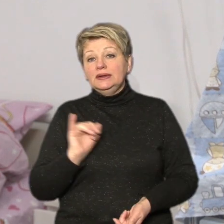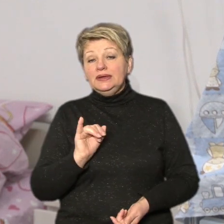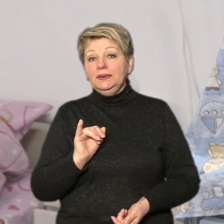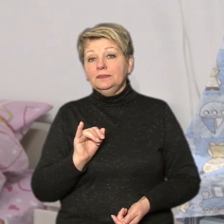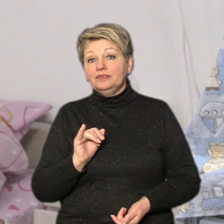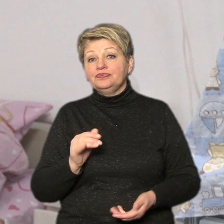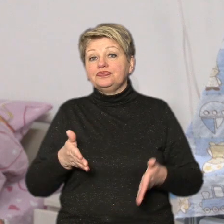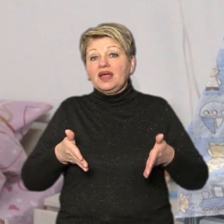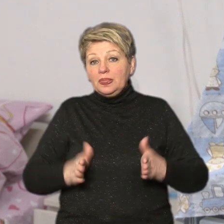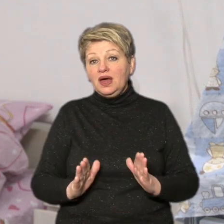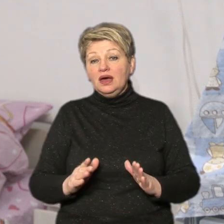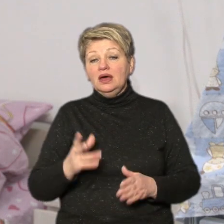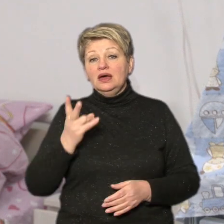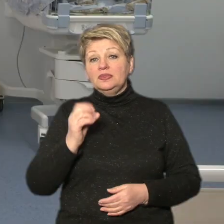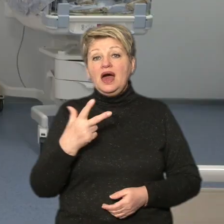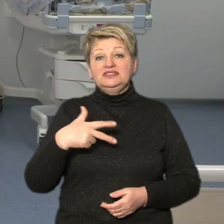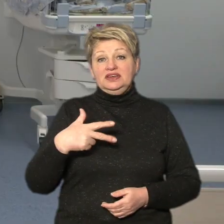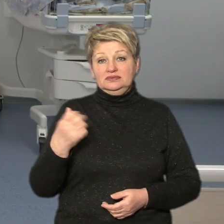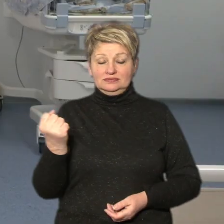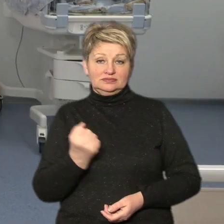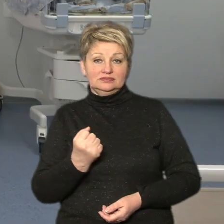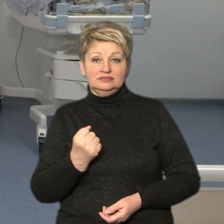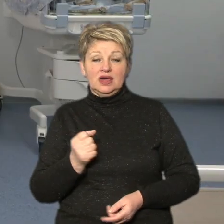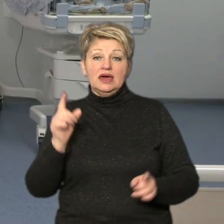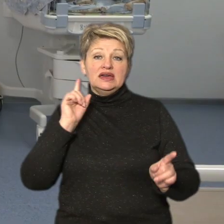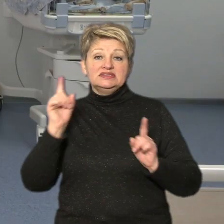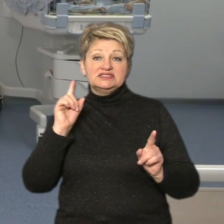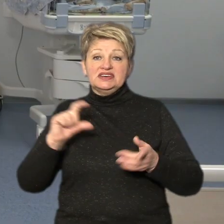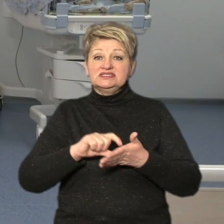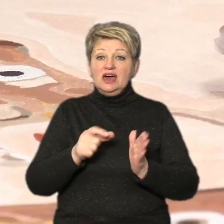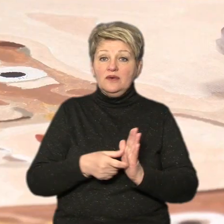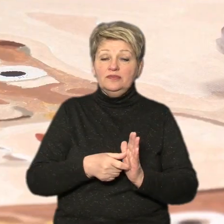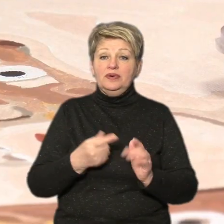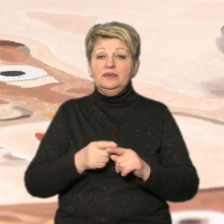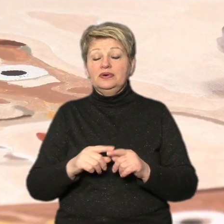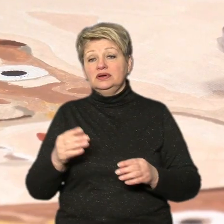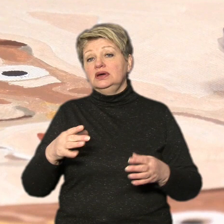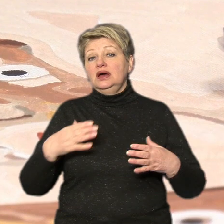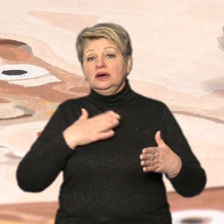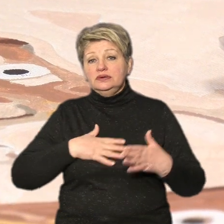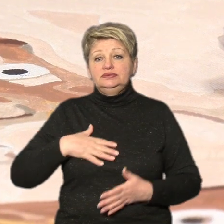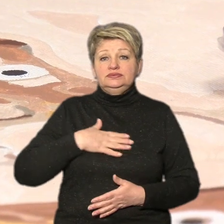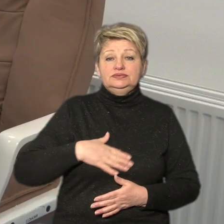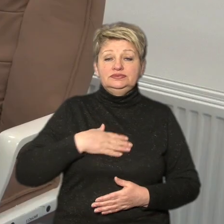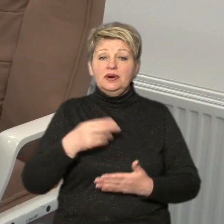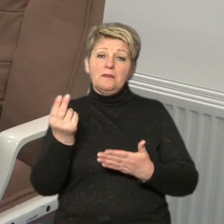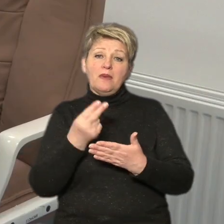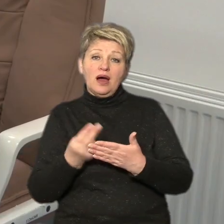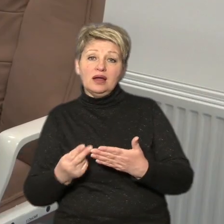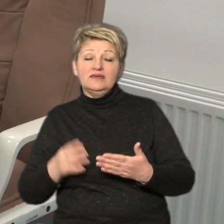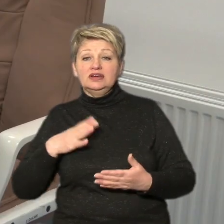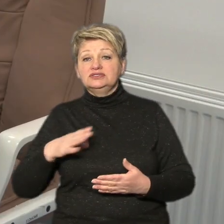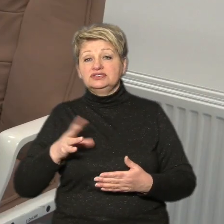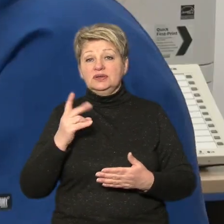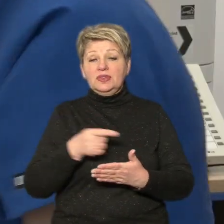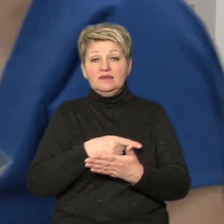І народила на 30-му тижні. Стрес у палаті жінка долає малюванням та чекає на виписку. За словами директорки